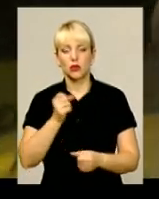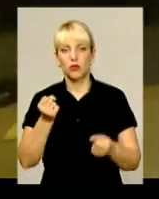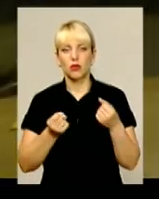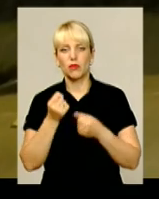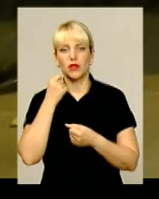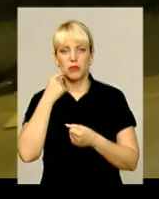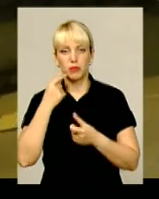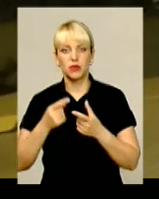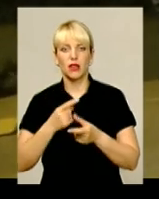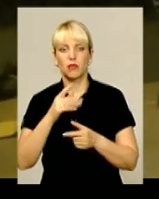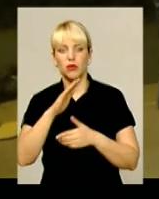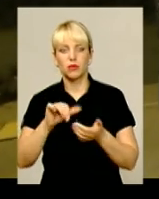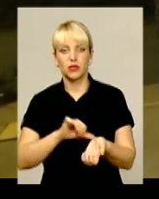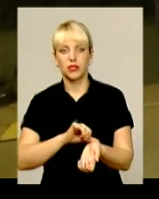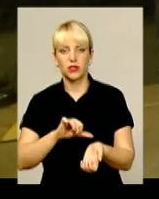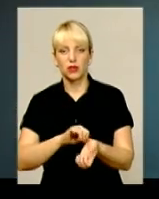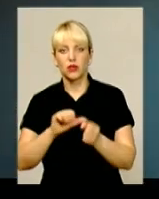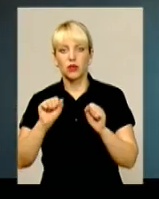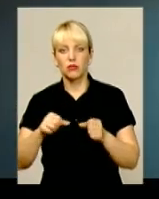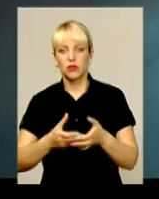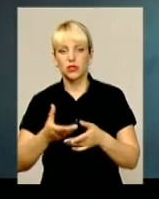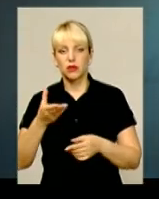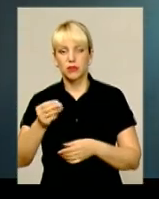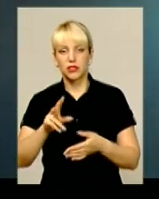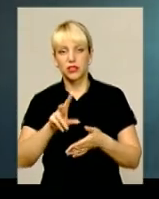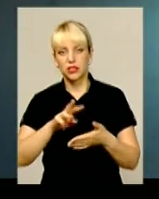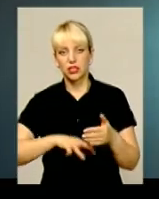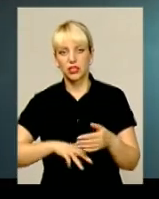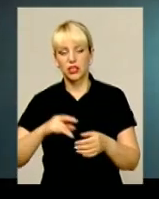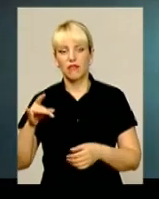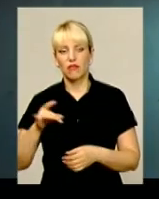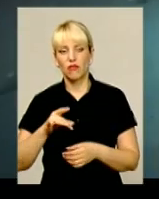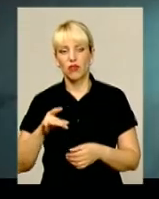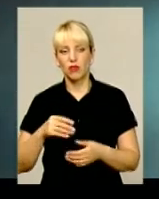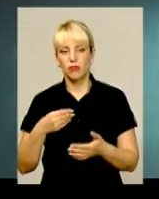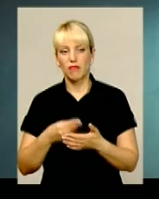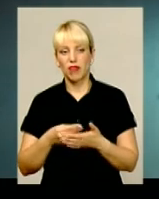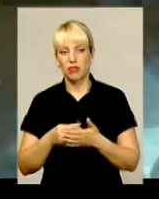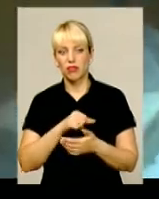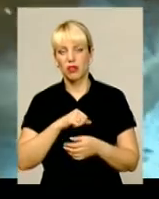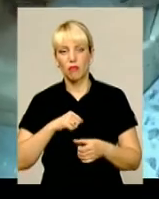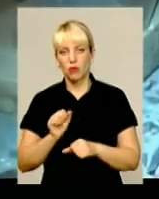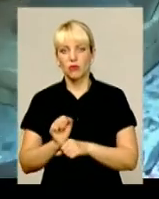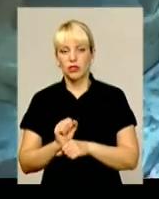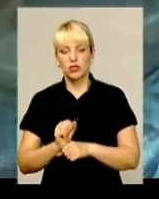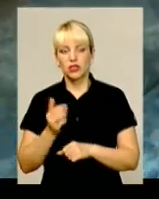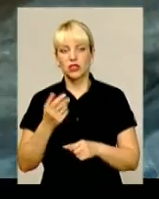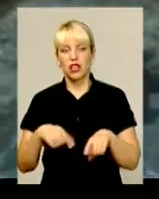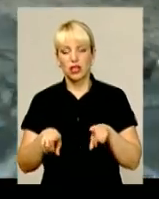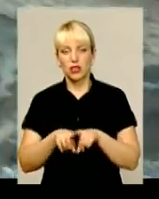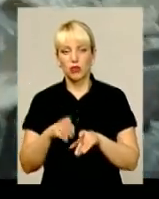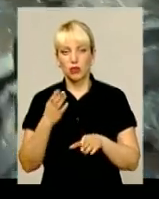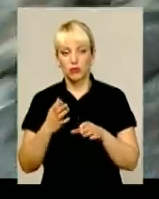підпитку або під дією наркотиків, можуть заплатити штраф навіть у розмірі вартості авто. Щоправда, якщо на такому